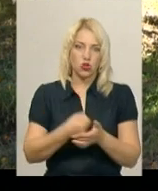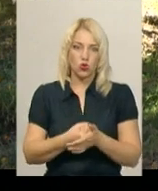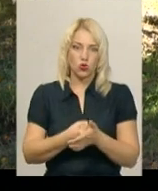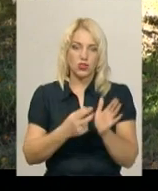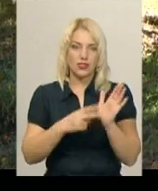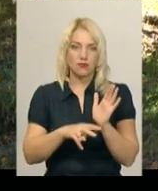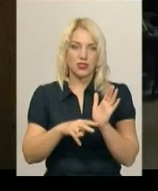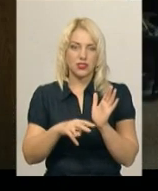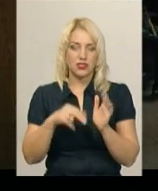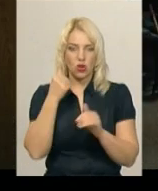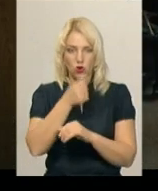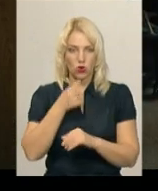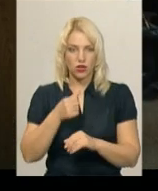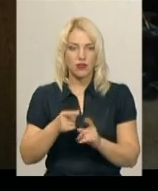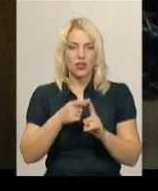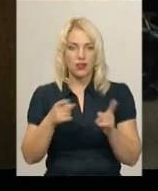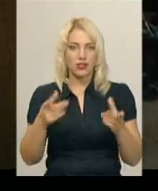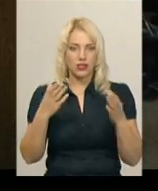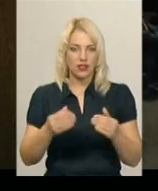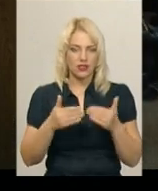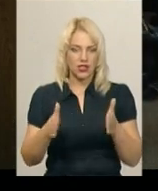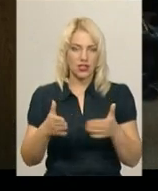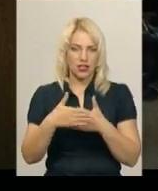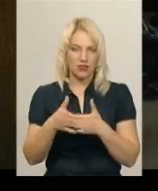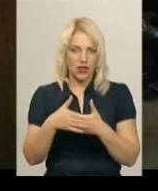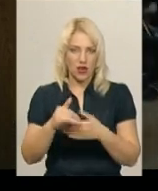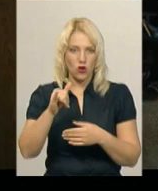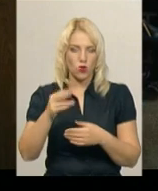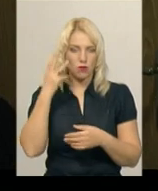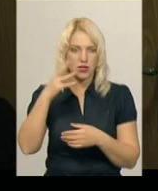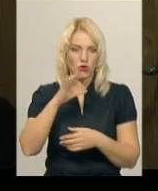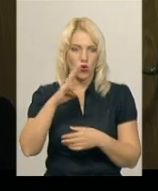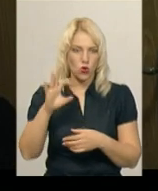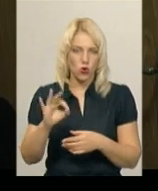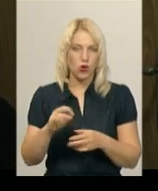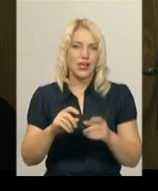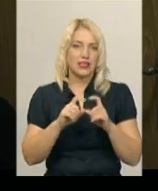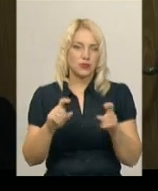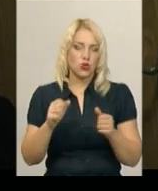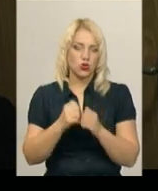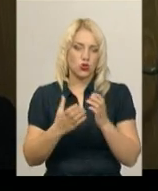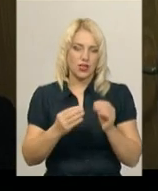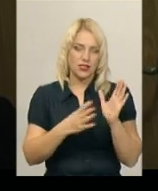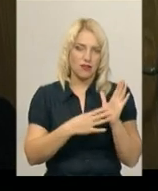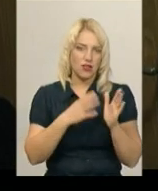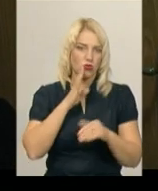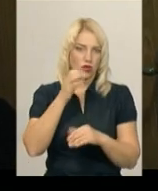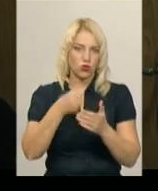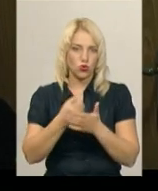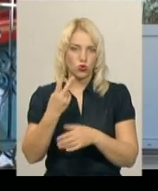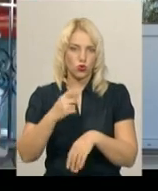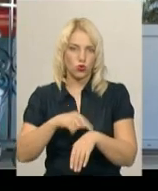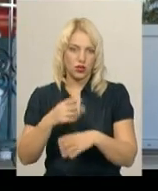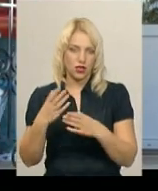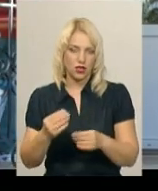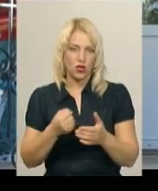70 років. Триватимуть дні відкритих дверей у Хмельницькому обласному онкодиспансері щодня з 9 ранку до 2 години